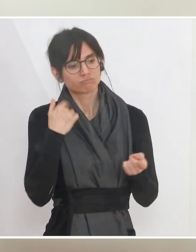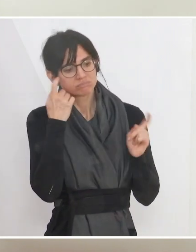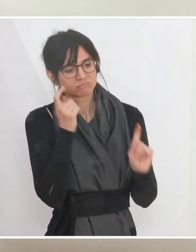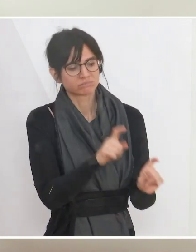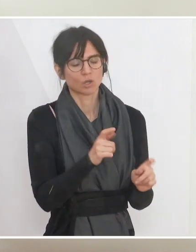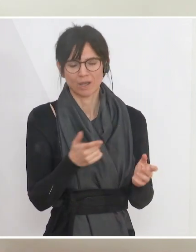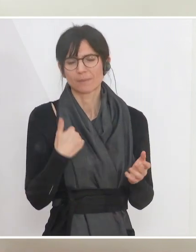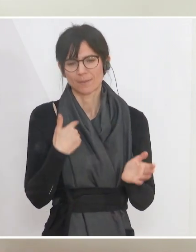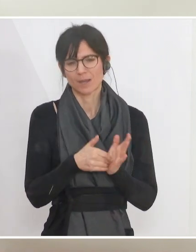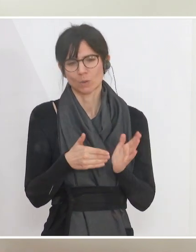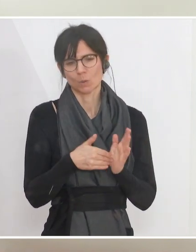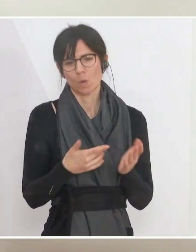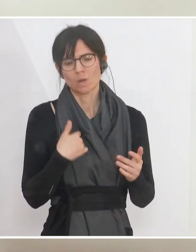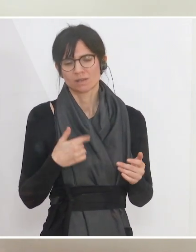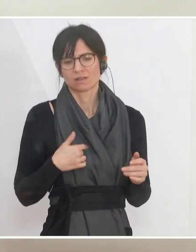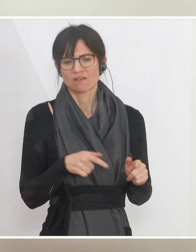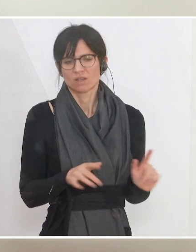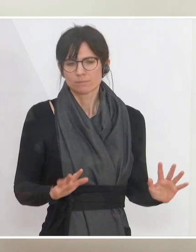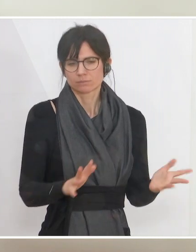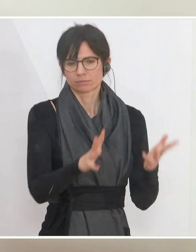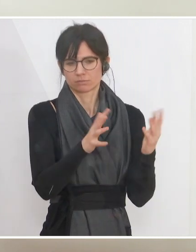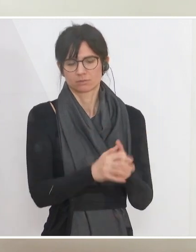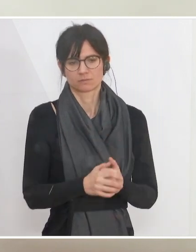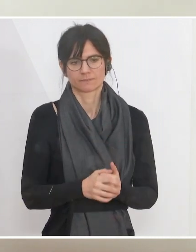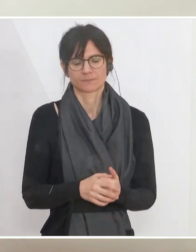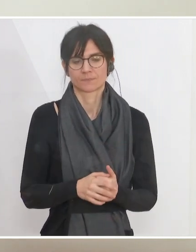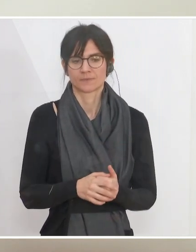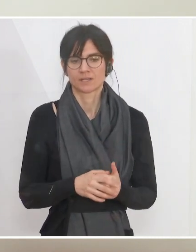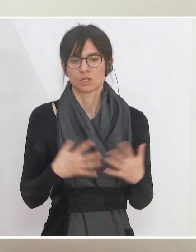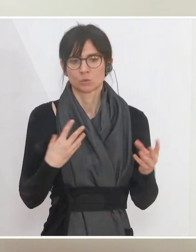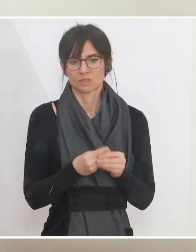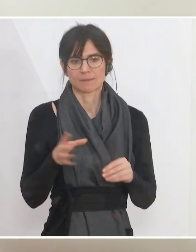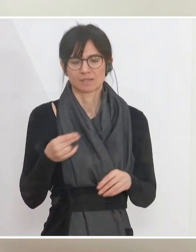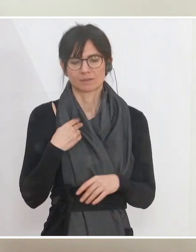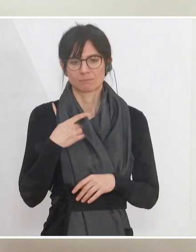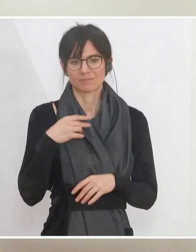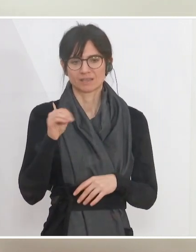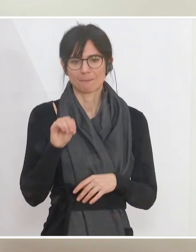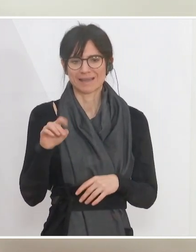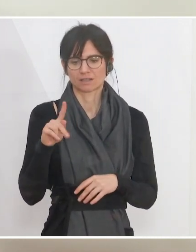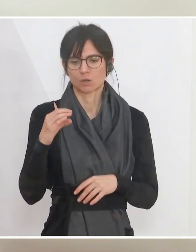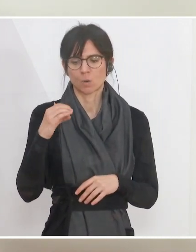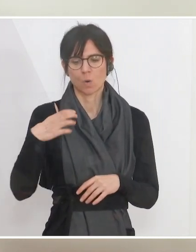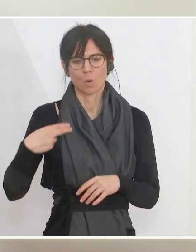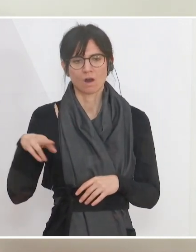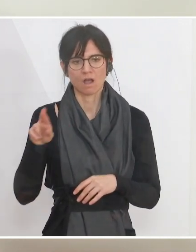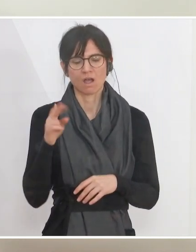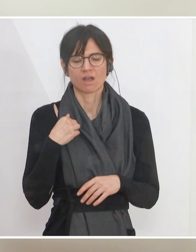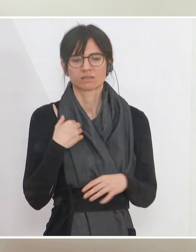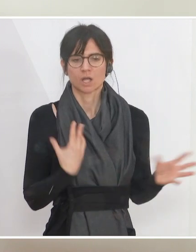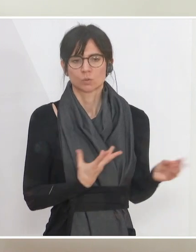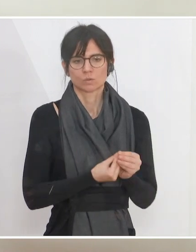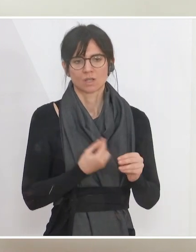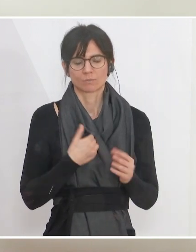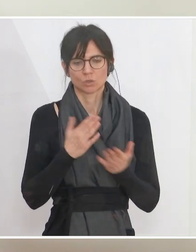uns in den nächsten Monaten noch intensiv widmen. Wir haben gemeinsam mit Martin Kocher auch in diesem